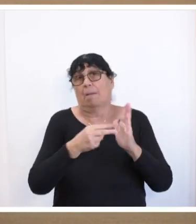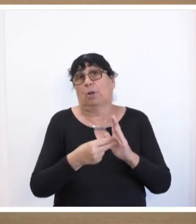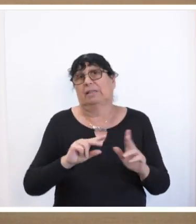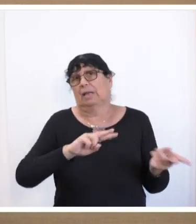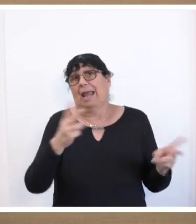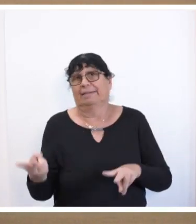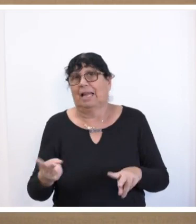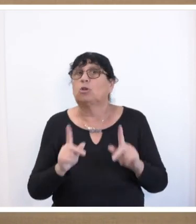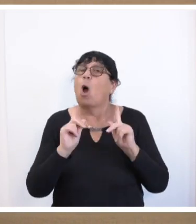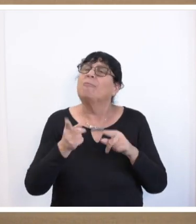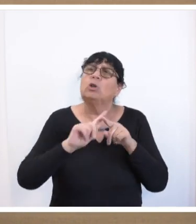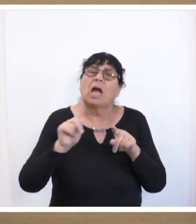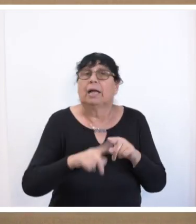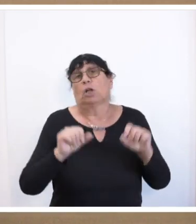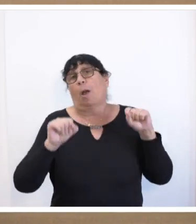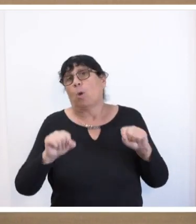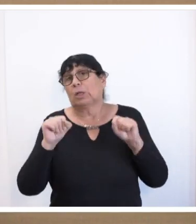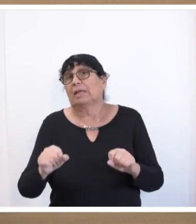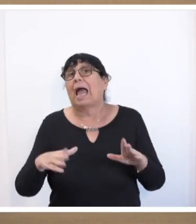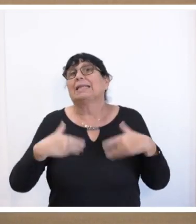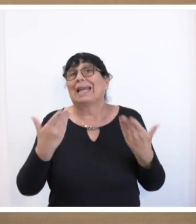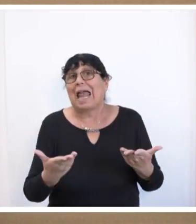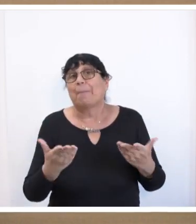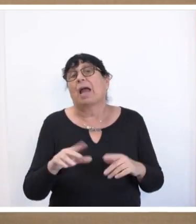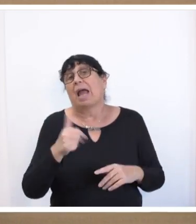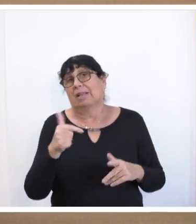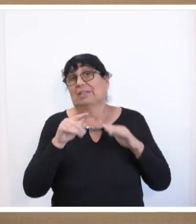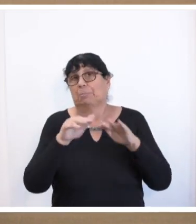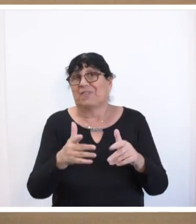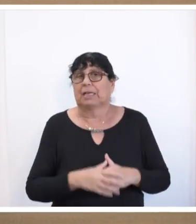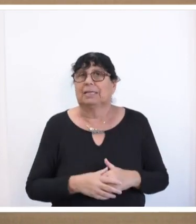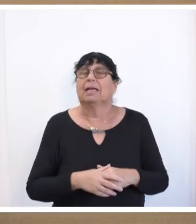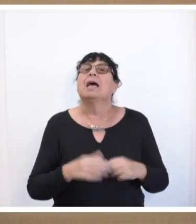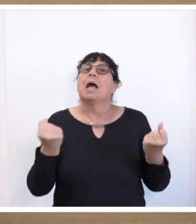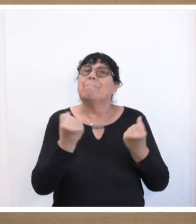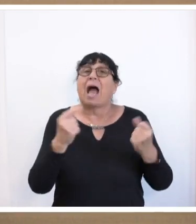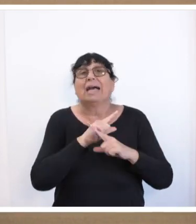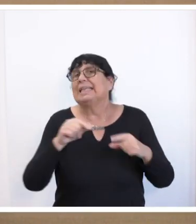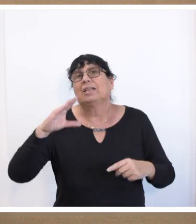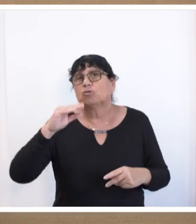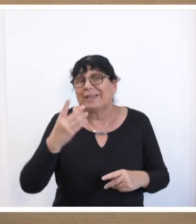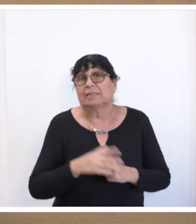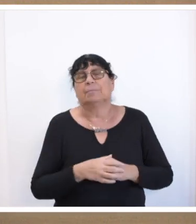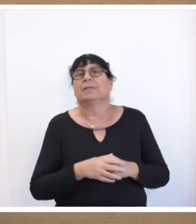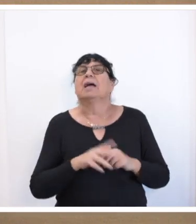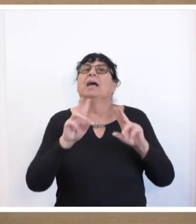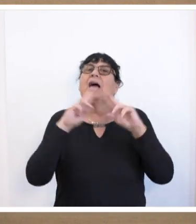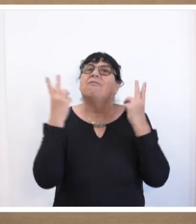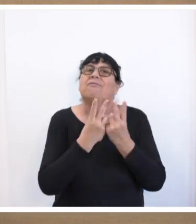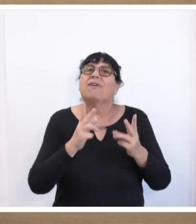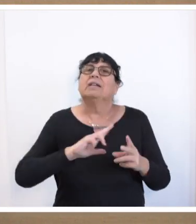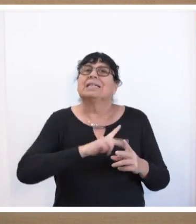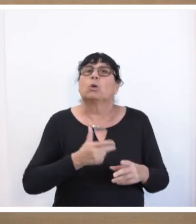Obwohl es Alternativen gäbe, etwas zu bewirken. Machen nicht Schwätze. Schluss mit dem Weltsozialamt Deutschland, unser Land